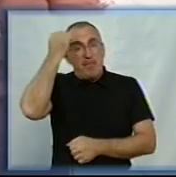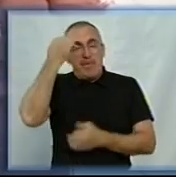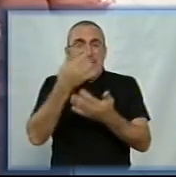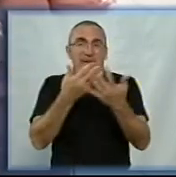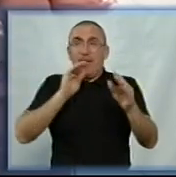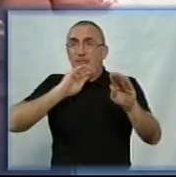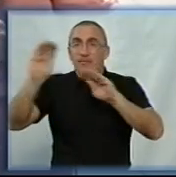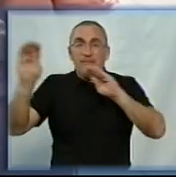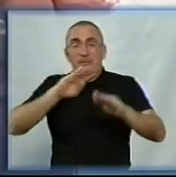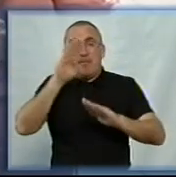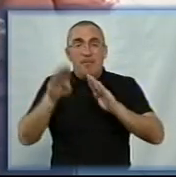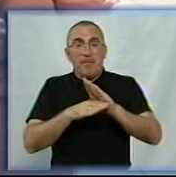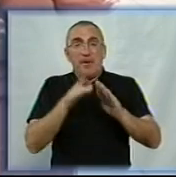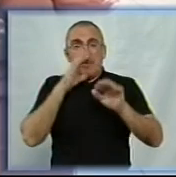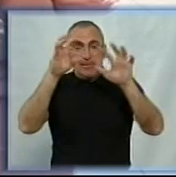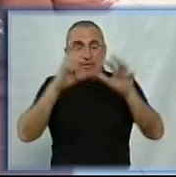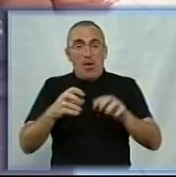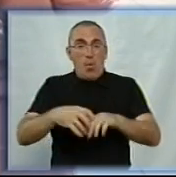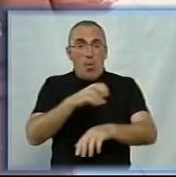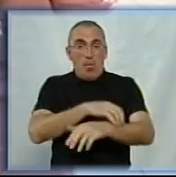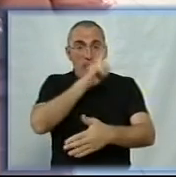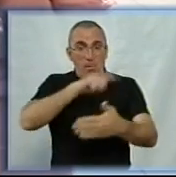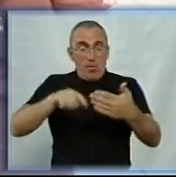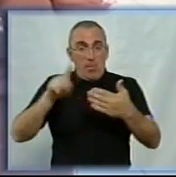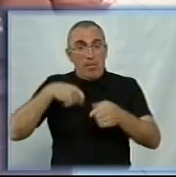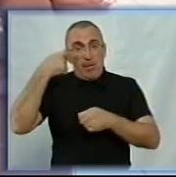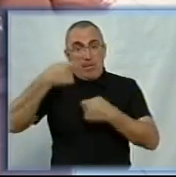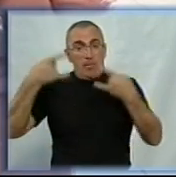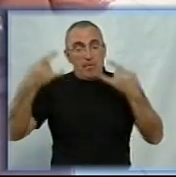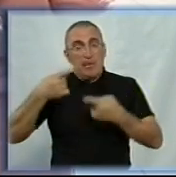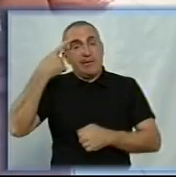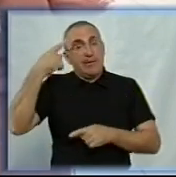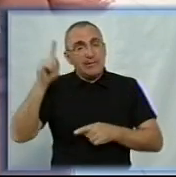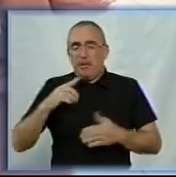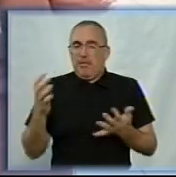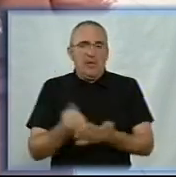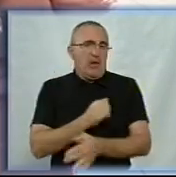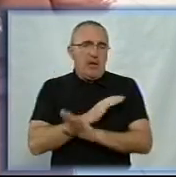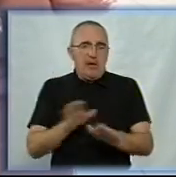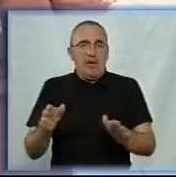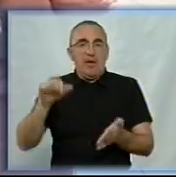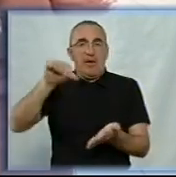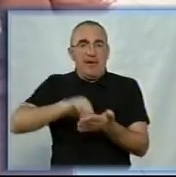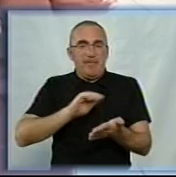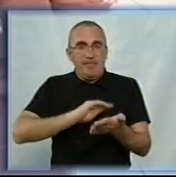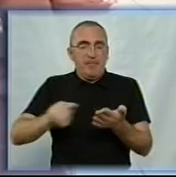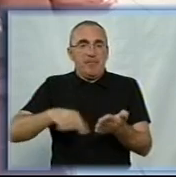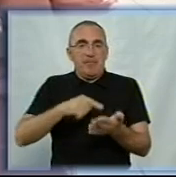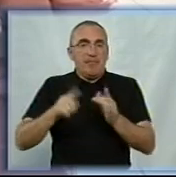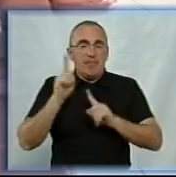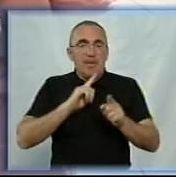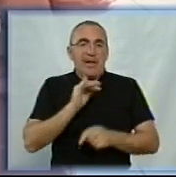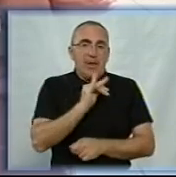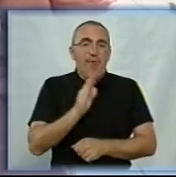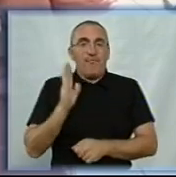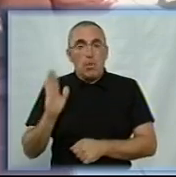інші об'єкти, які підпадають під закон про декомунізацію, знімальній групі Суспільного дізнатися не вдалося. Представник прес-служби міськради Ігор В'юн